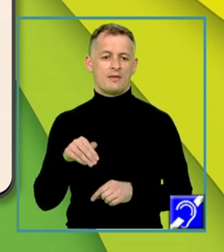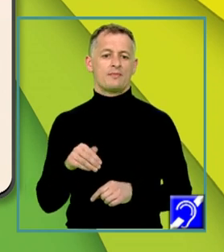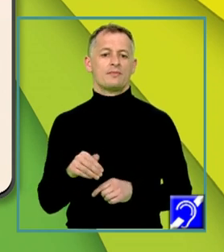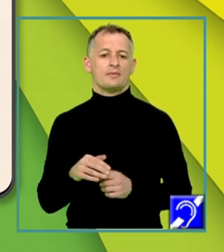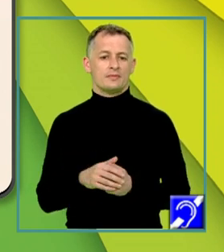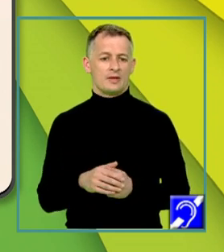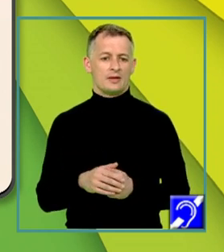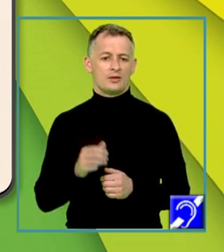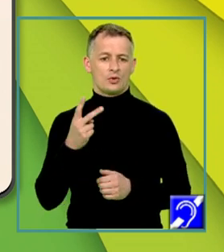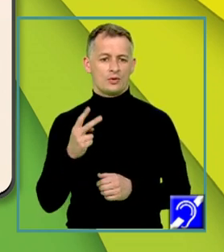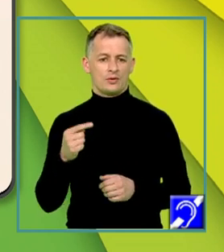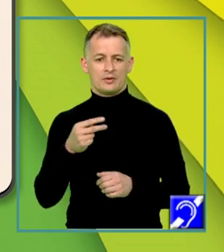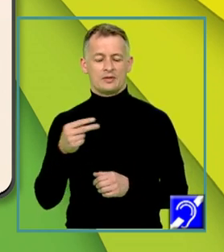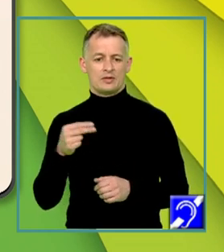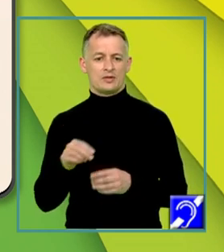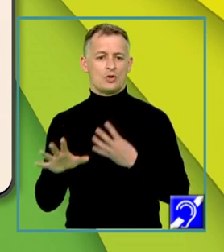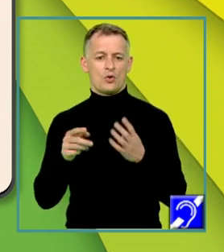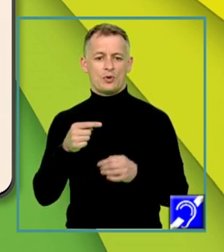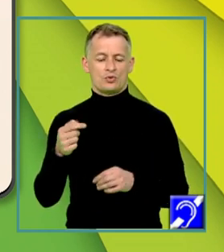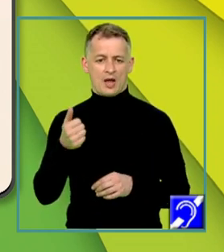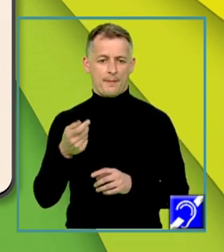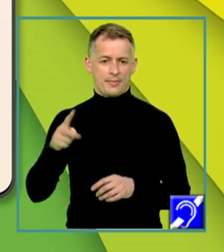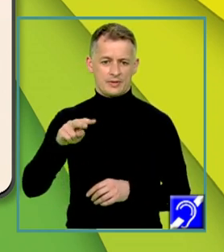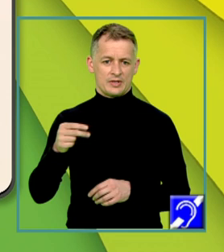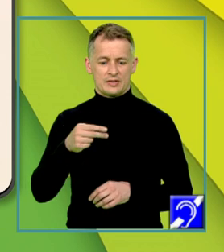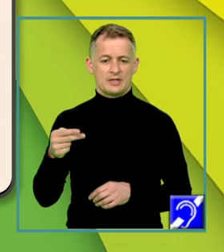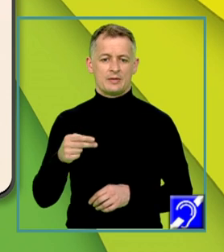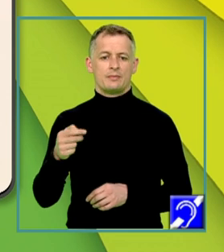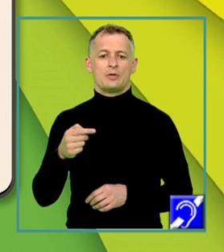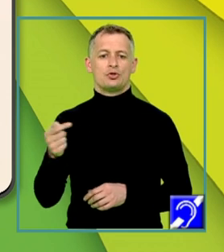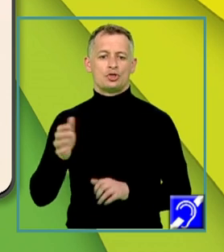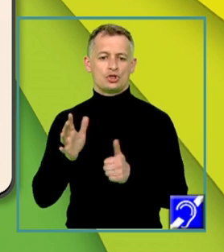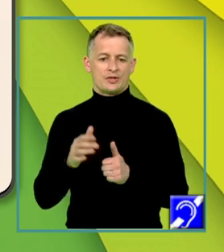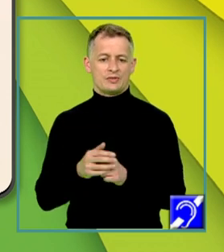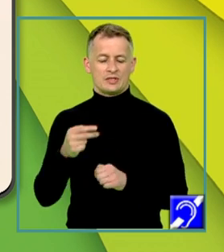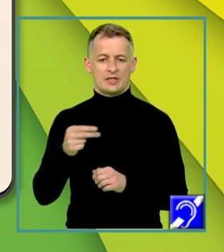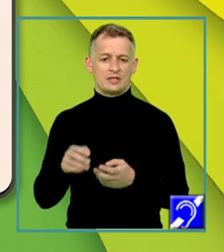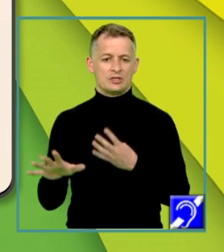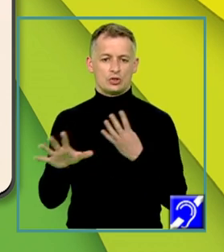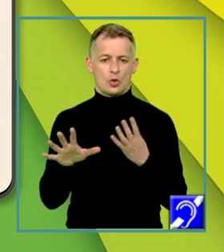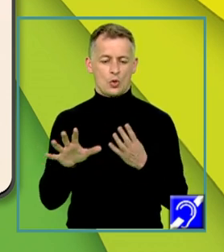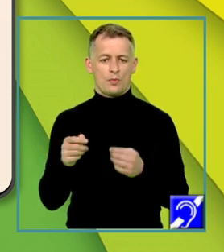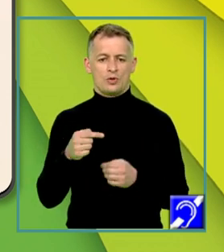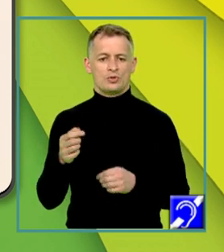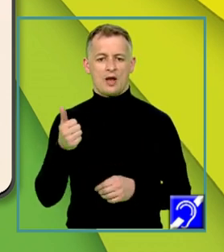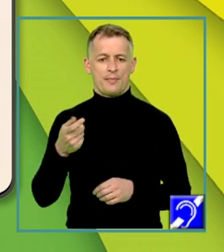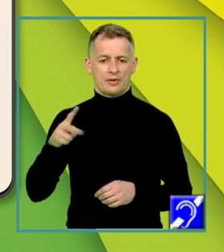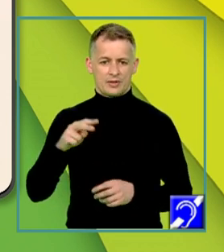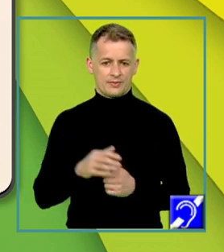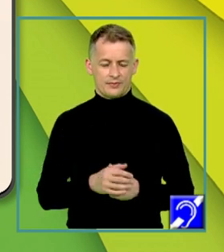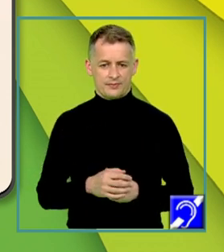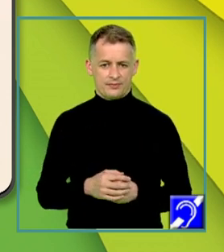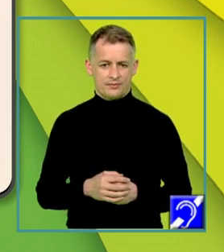minus A pătrat, devine minus 16 egal cu 9 minus A pătrat,